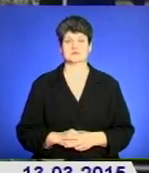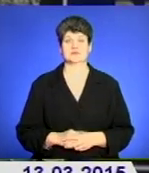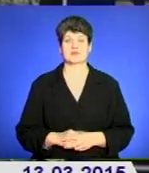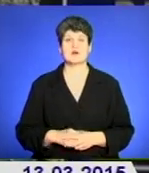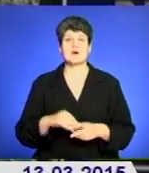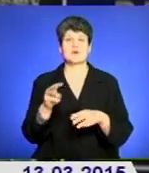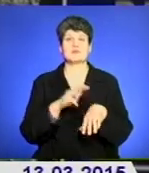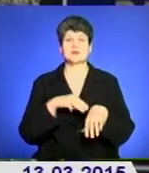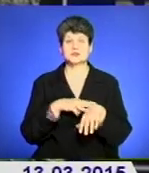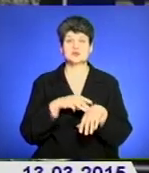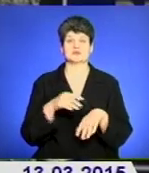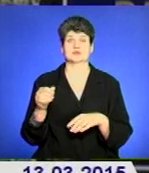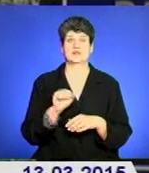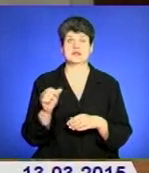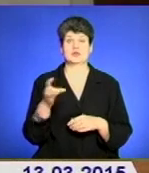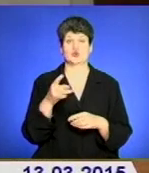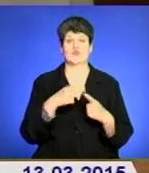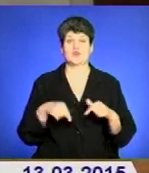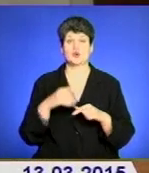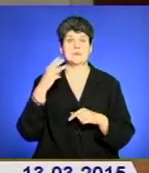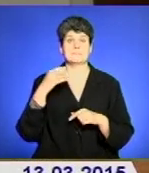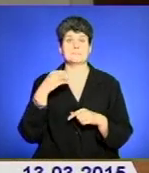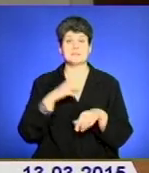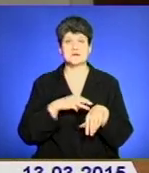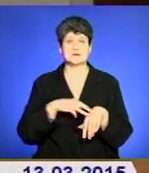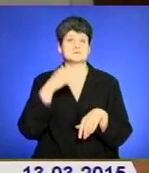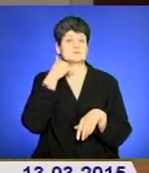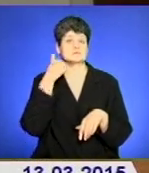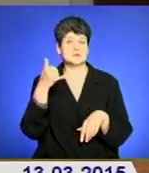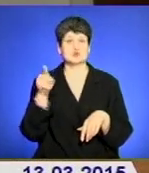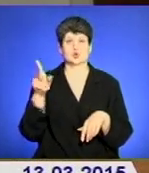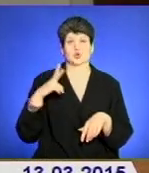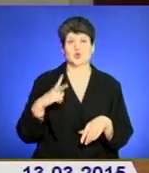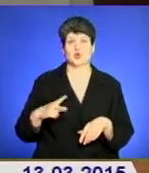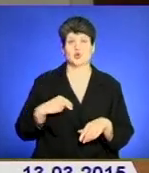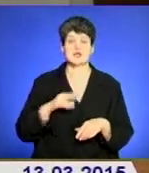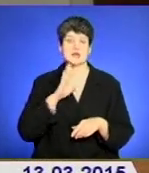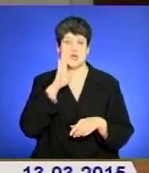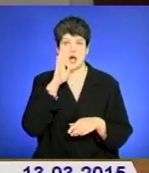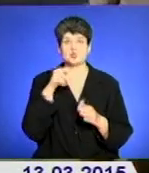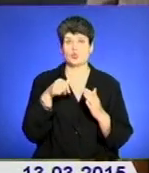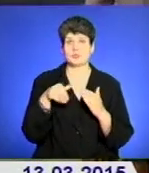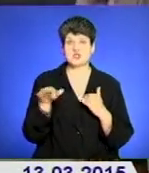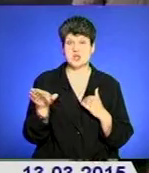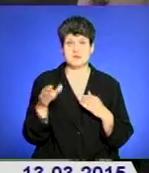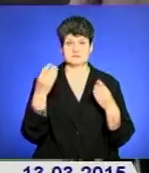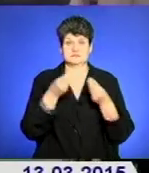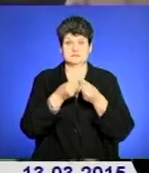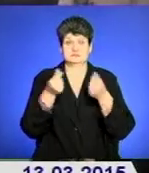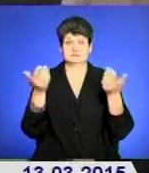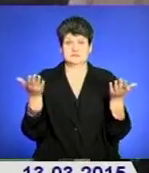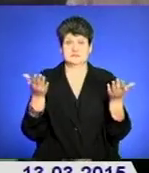частину Теребовлянського райвідділу біліції надійшло повідомлення від місцевого мешканця про те, що його донька вранці вийшла з будинку і пропала.